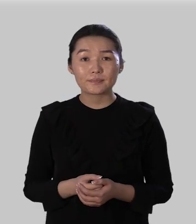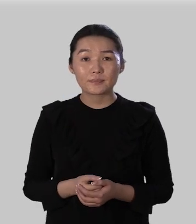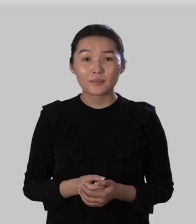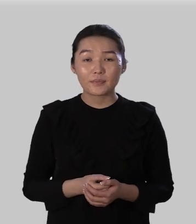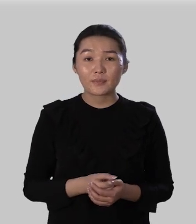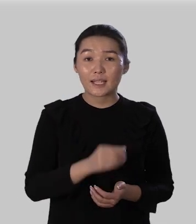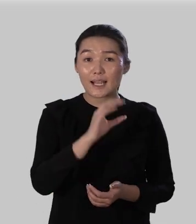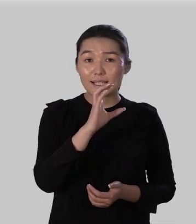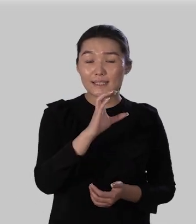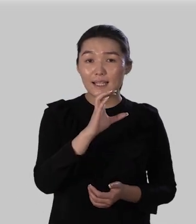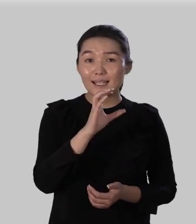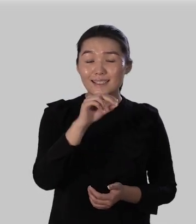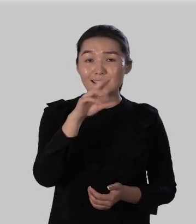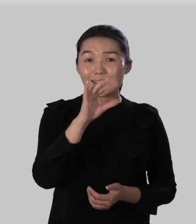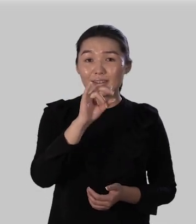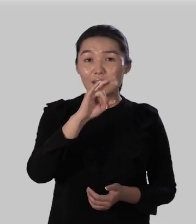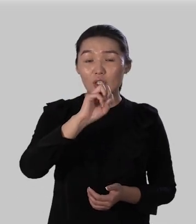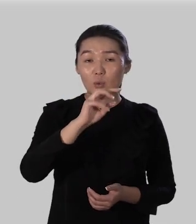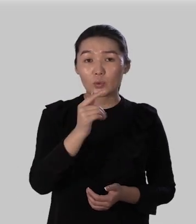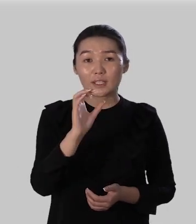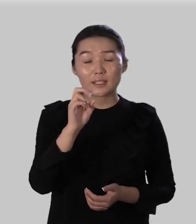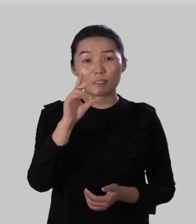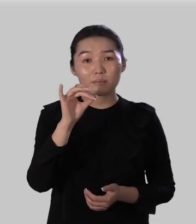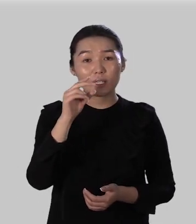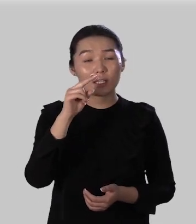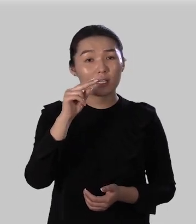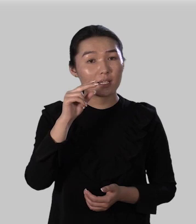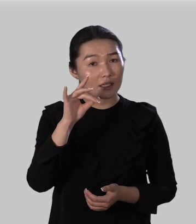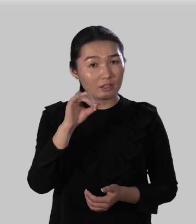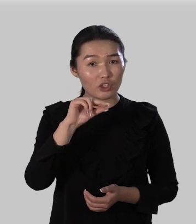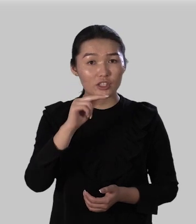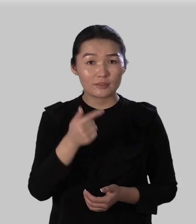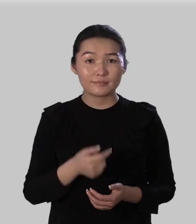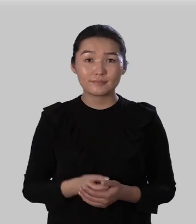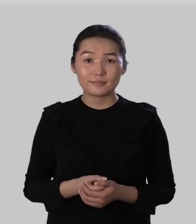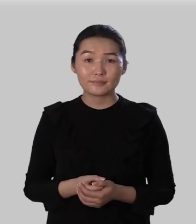с сдвинуть сберечь сдружиться